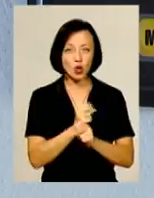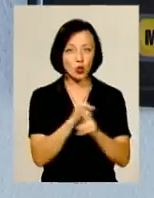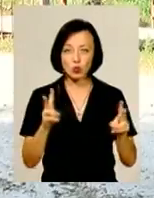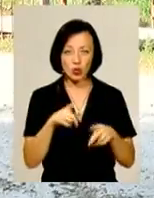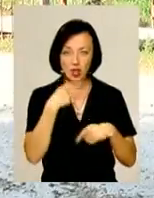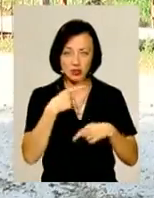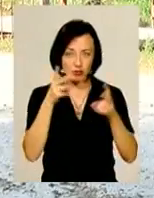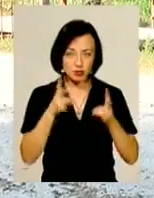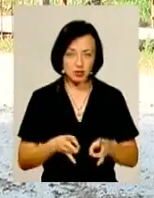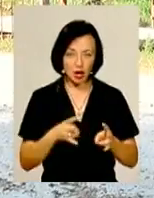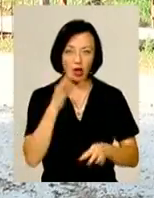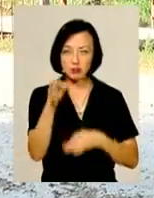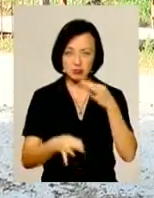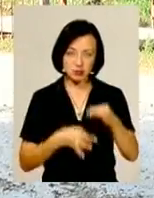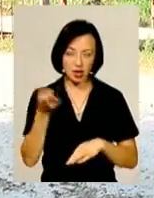лиха.